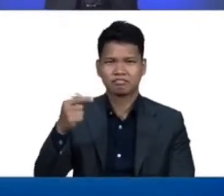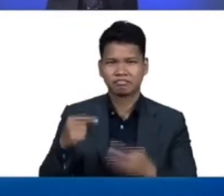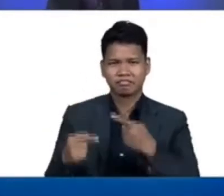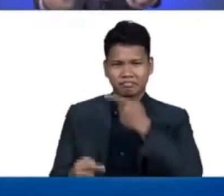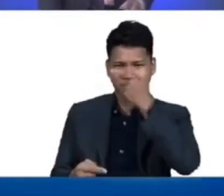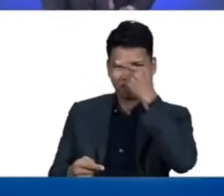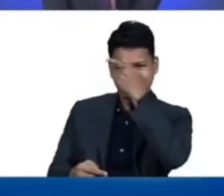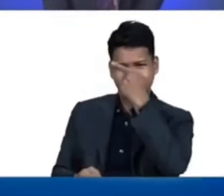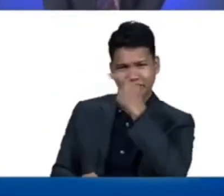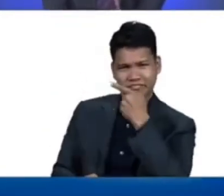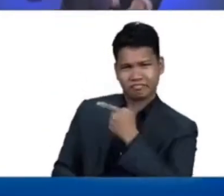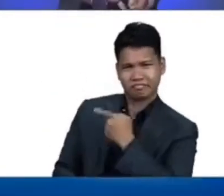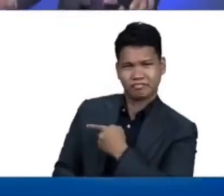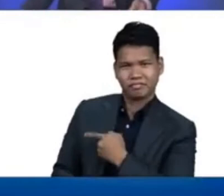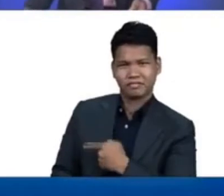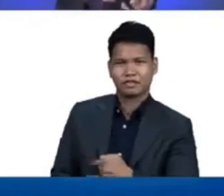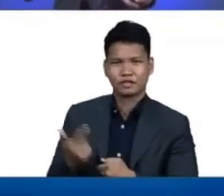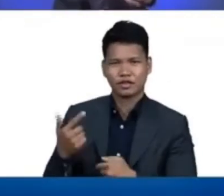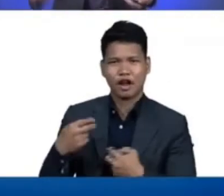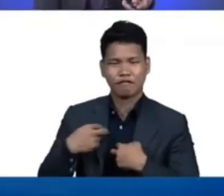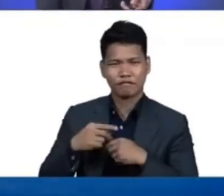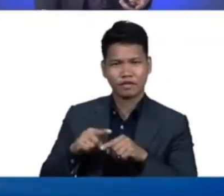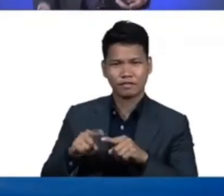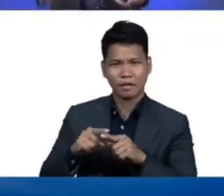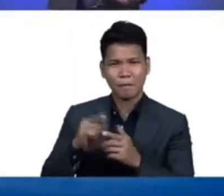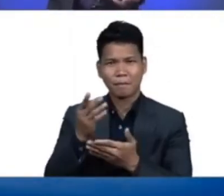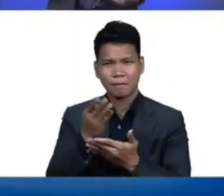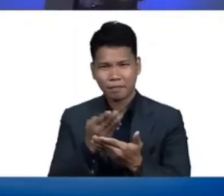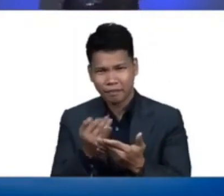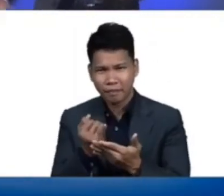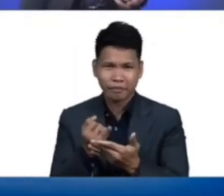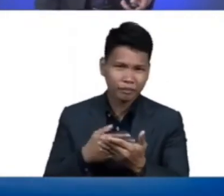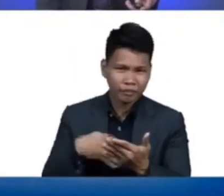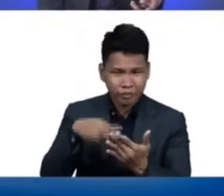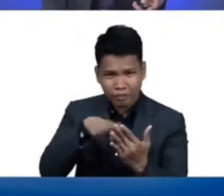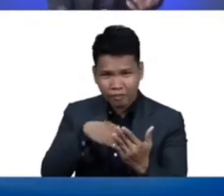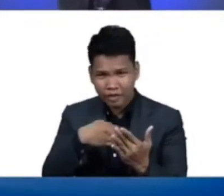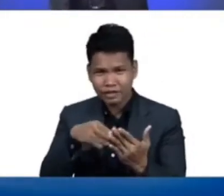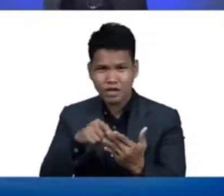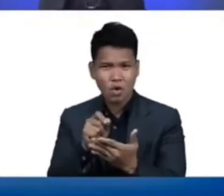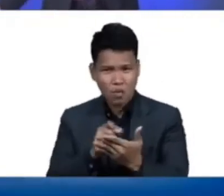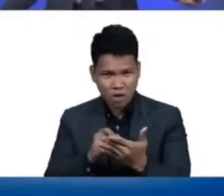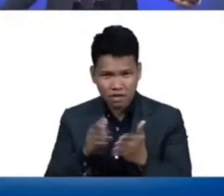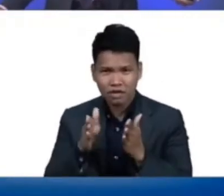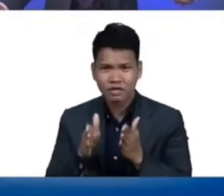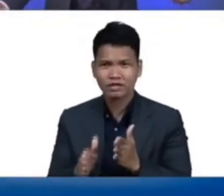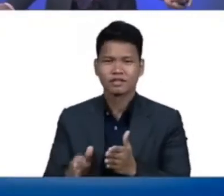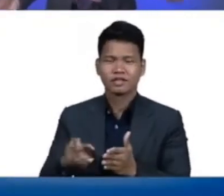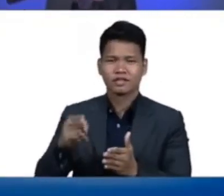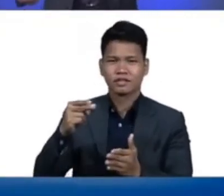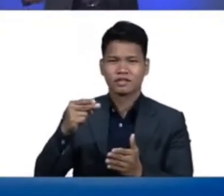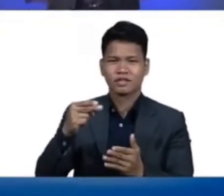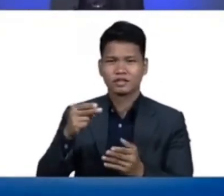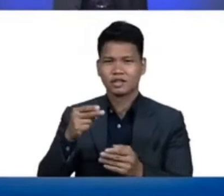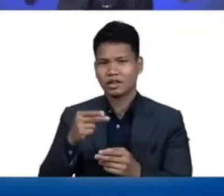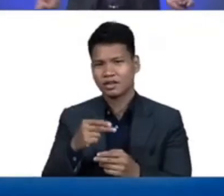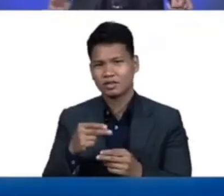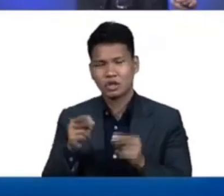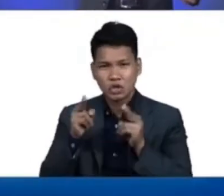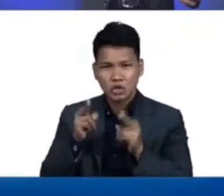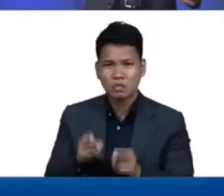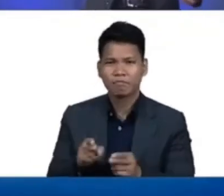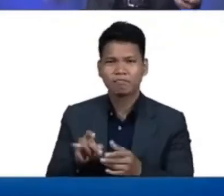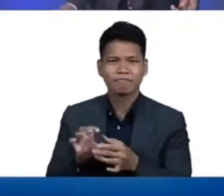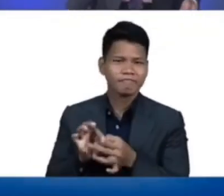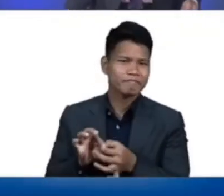and Vincent Van Gogh, writer, si Mark Twain and Ben Franklin, humanitarian, si Clara Barton